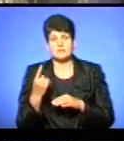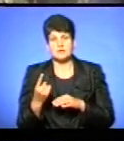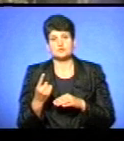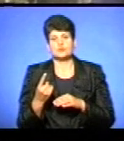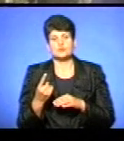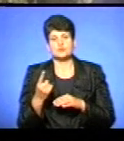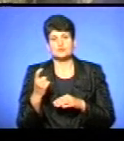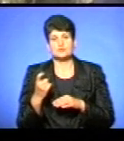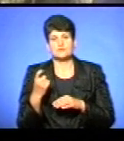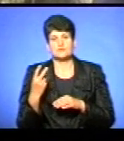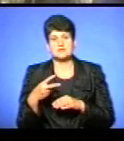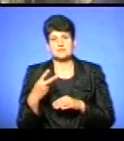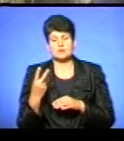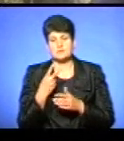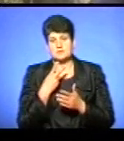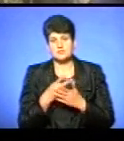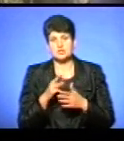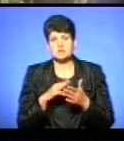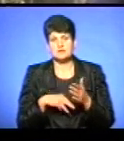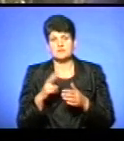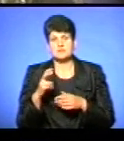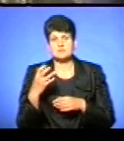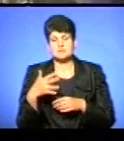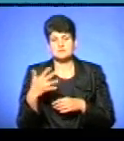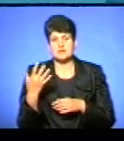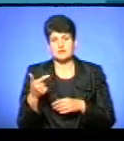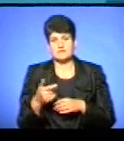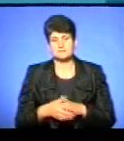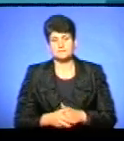123, яка передбачає штраф у розмірі 255 гривень.